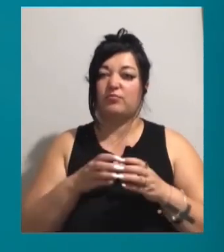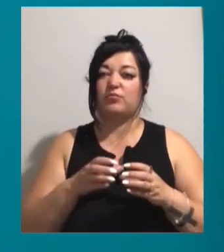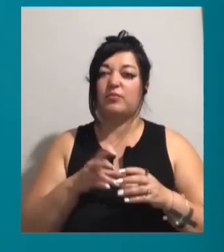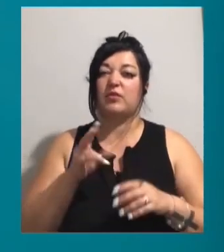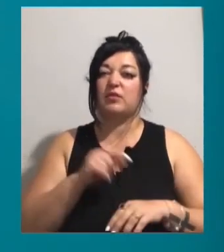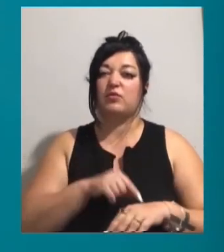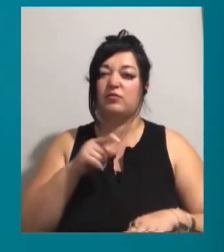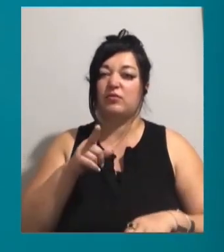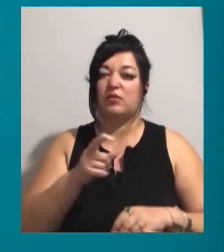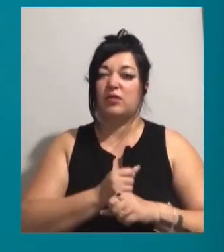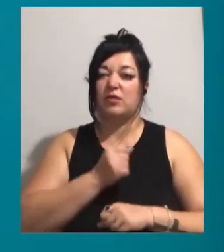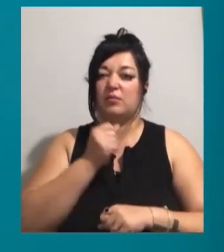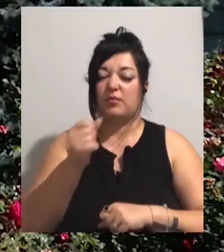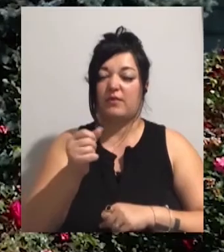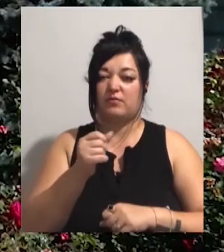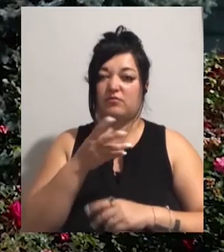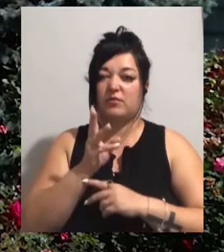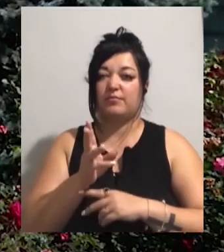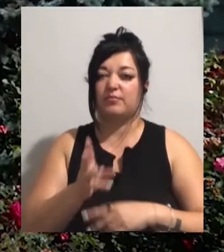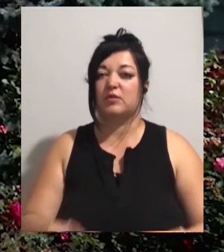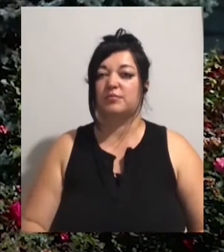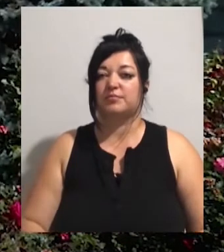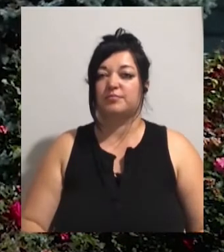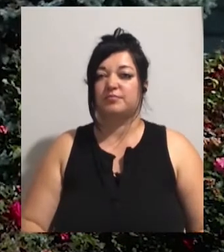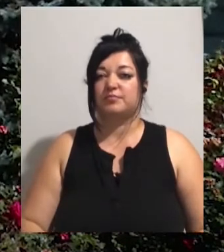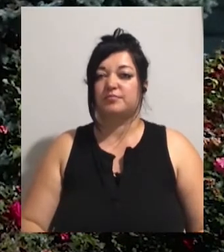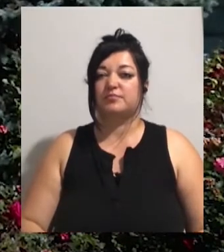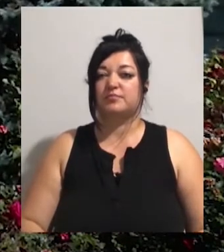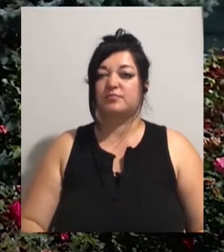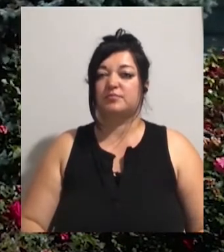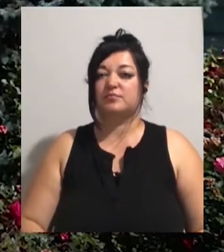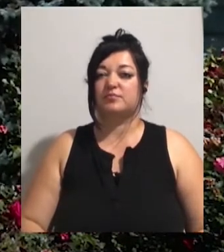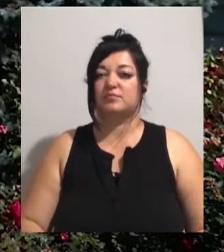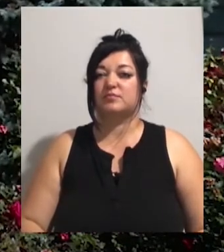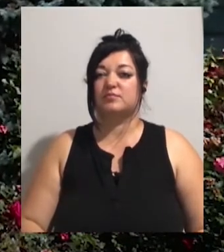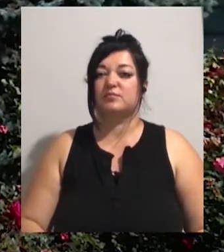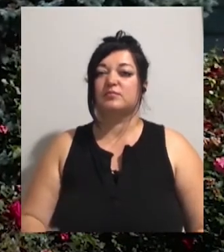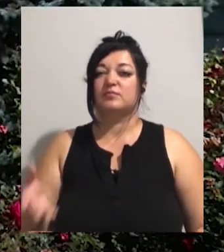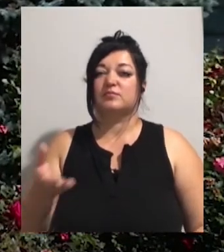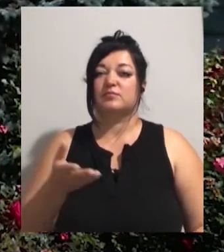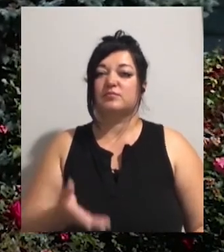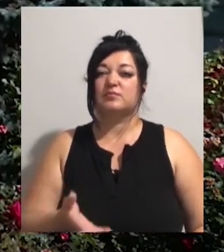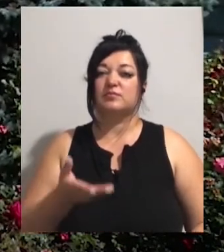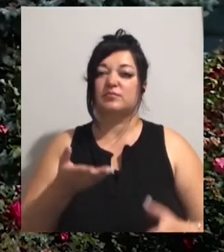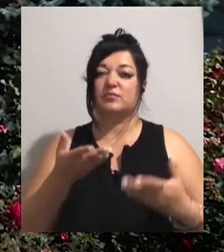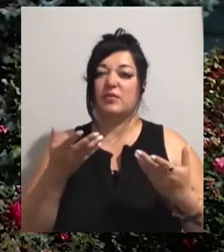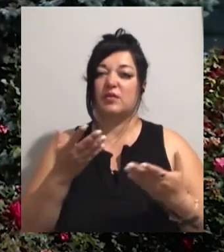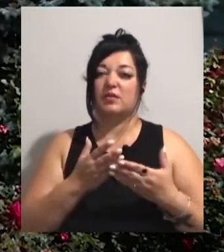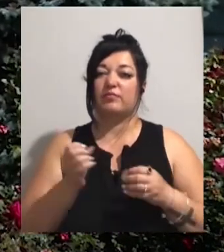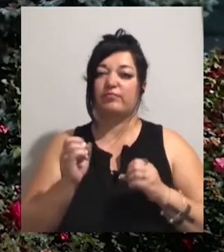планують направити ідеокамеру. Кінцівки були замінені на композиційні матеріали.